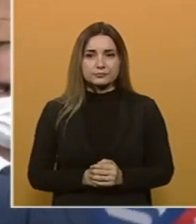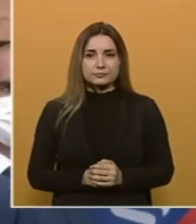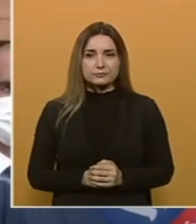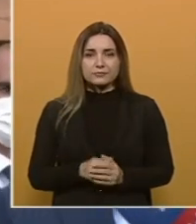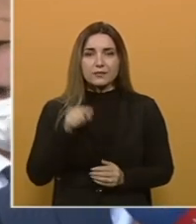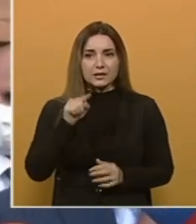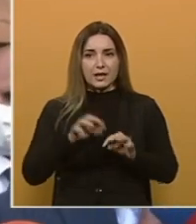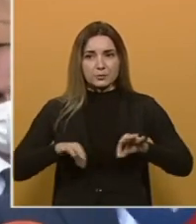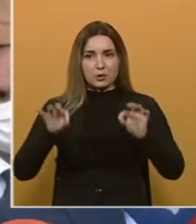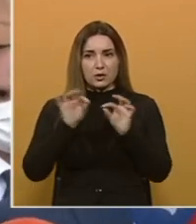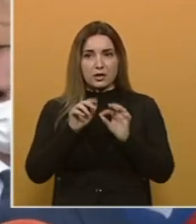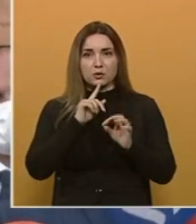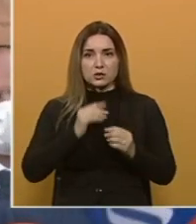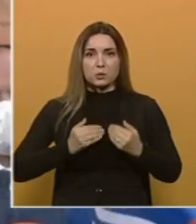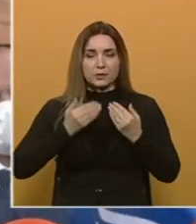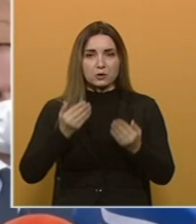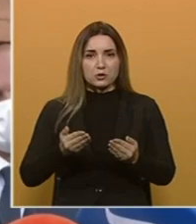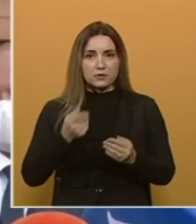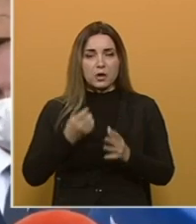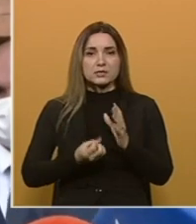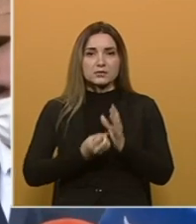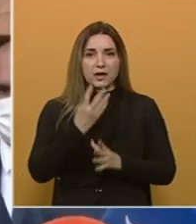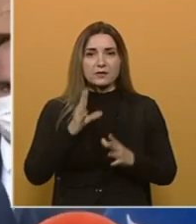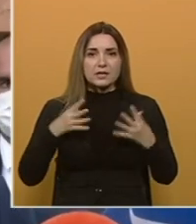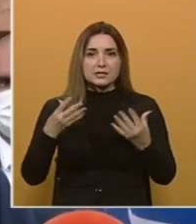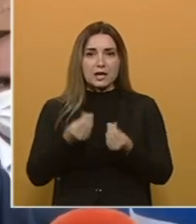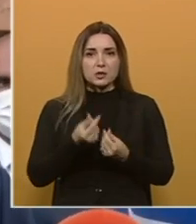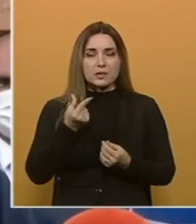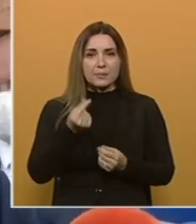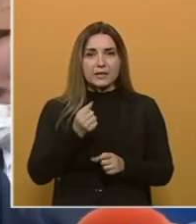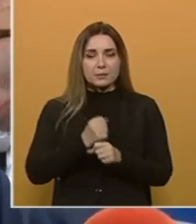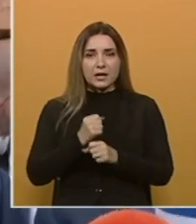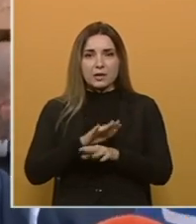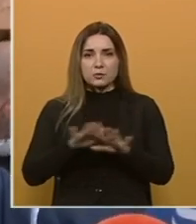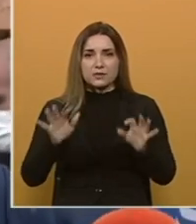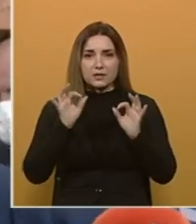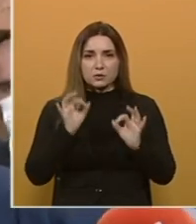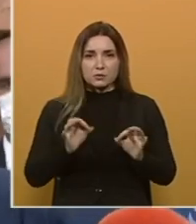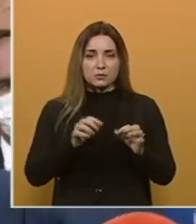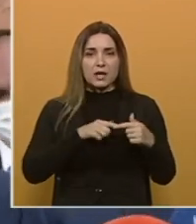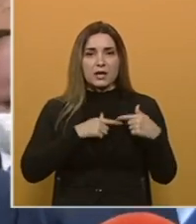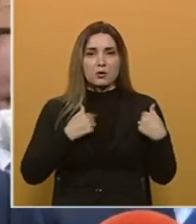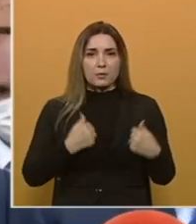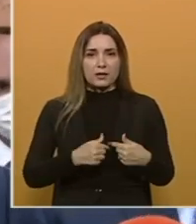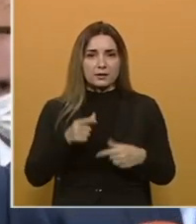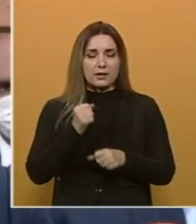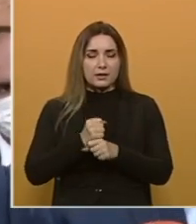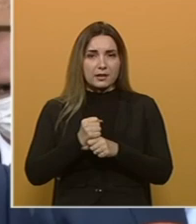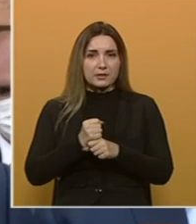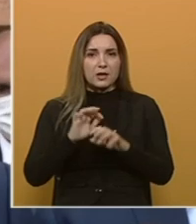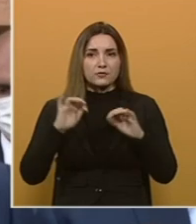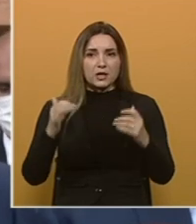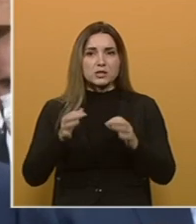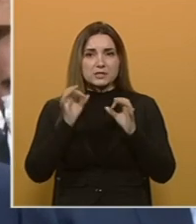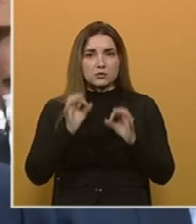Taj projekat koji ćemo predložiti je veoma ostvariv. Zajedno sa partnerima radimo sve da osiguramo humanitarne operacije. Vijeć